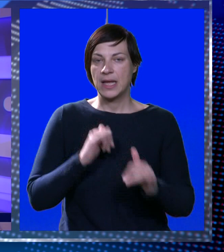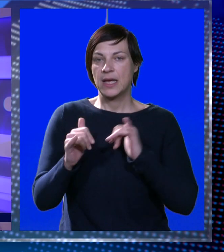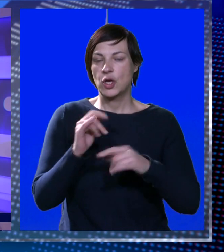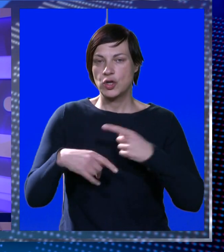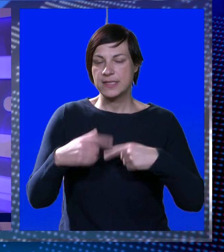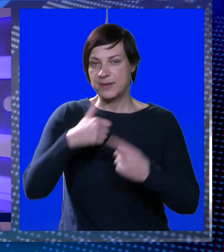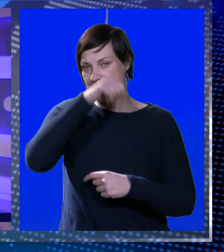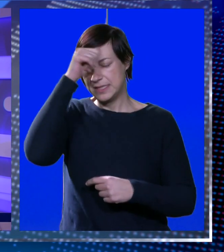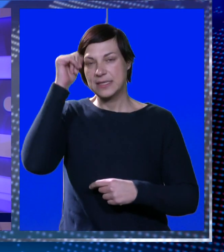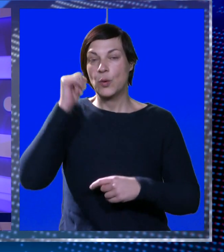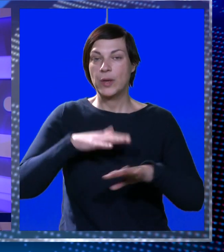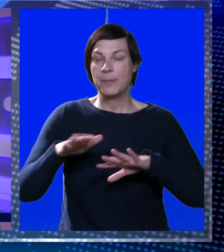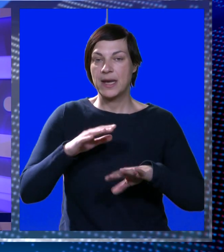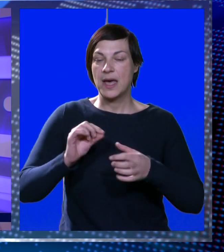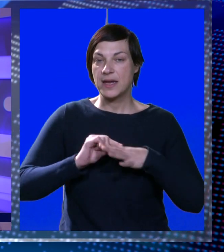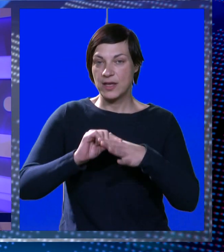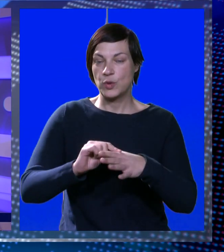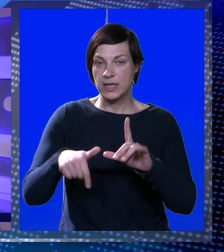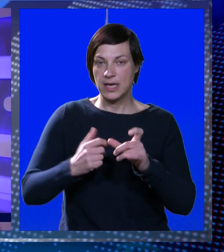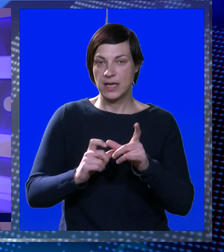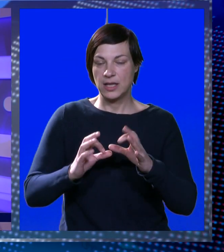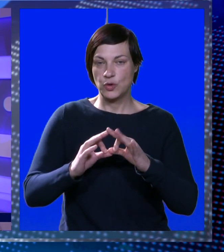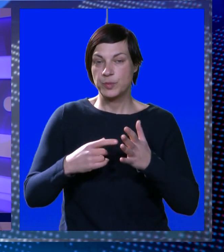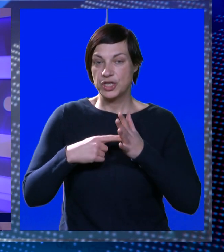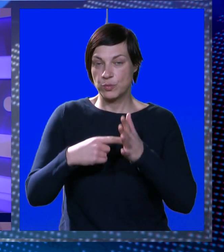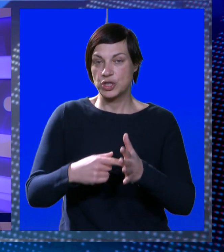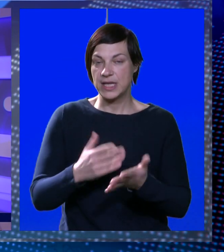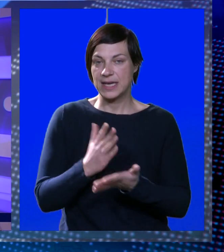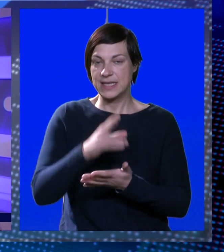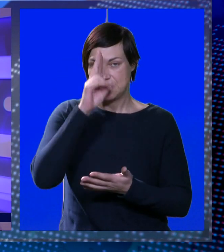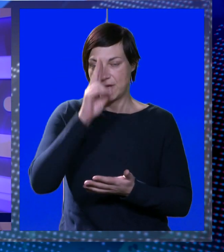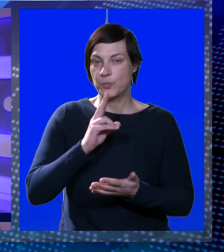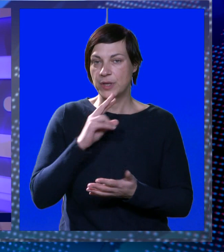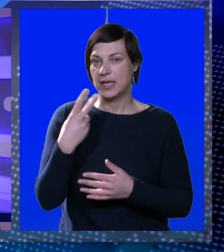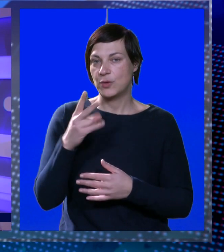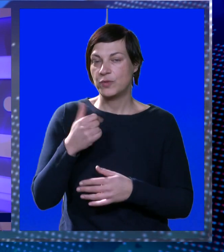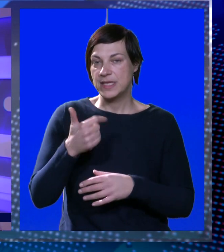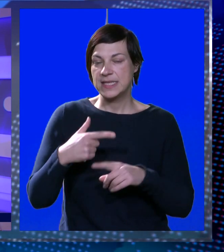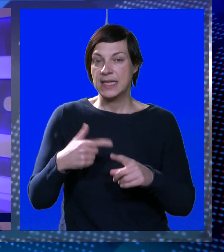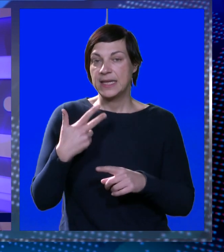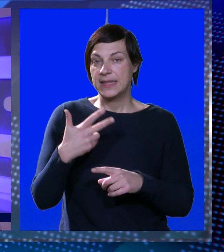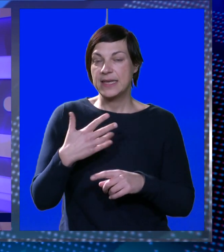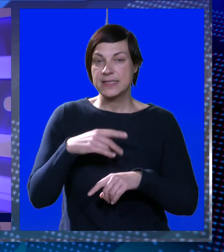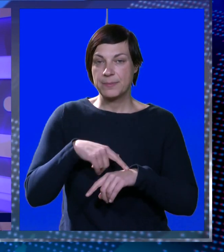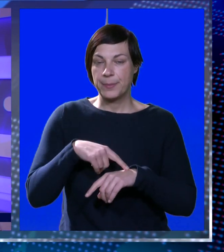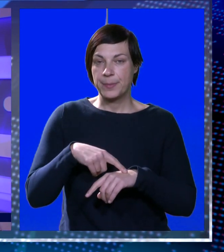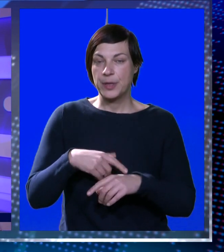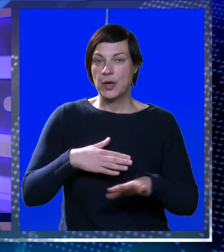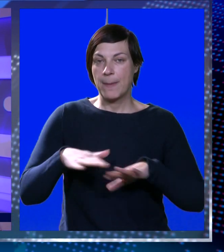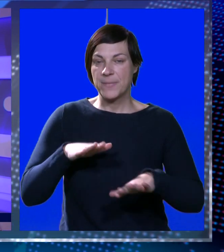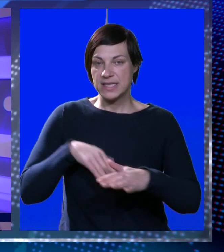Gost emisije u ime naroda, urednika Marka Ljubića, koju možete premjerno gledati svakog ponedjeljka u 21.35,